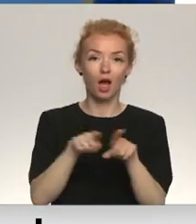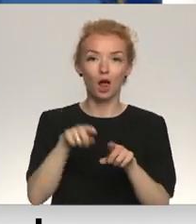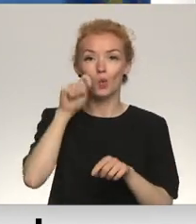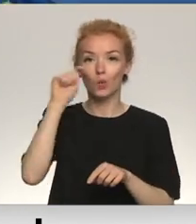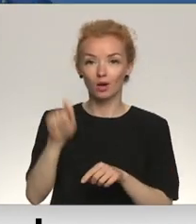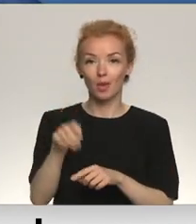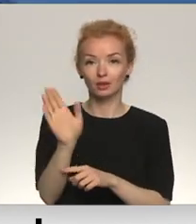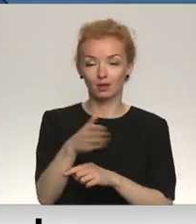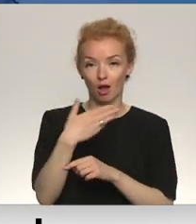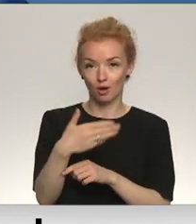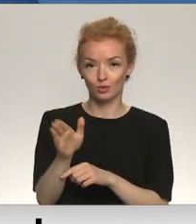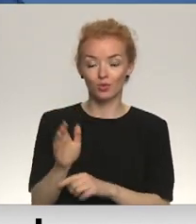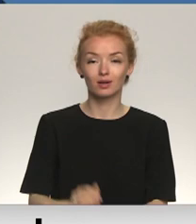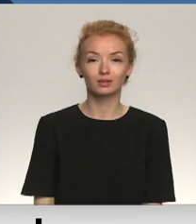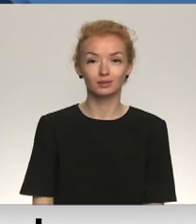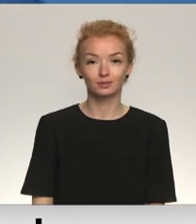skaroks.